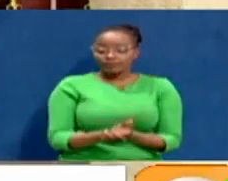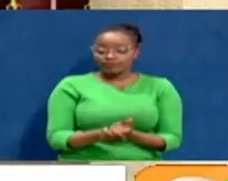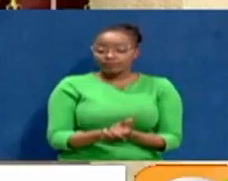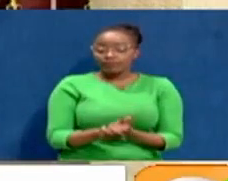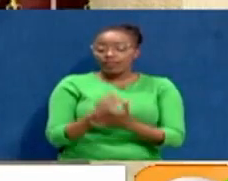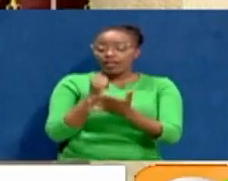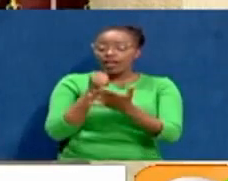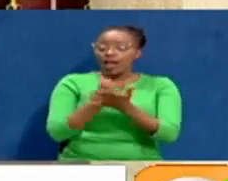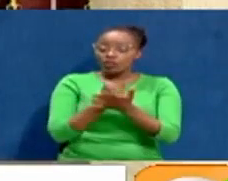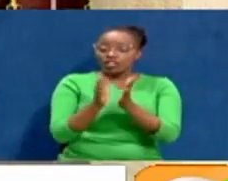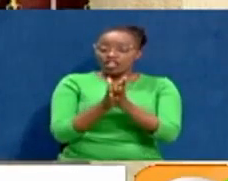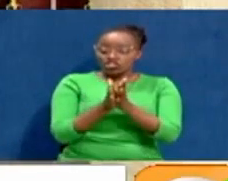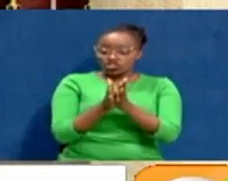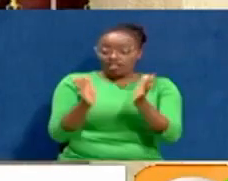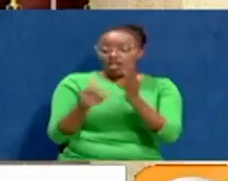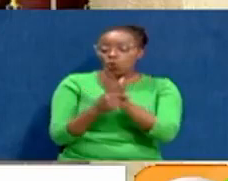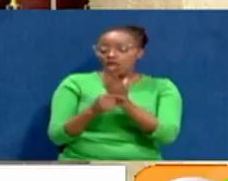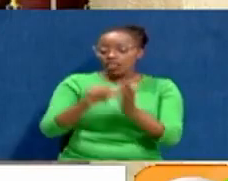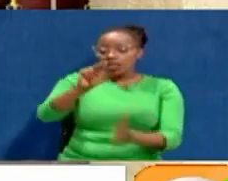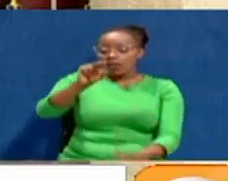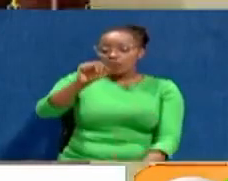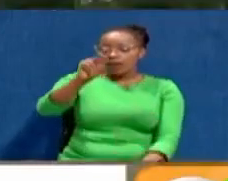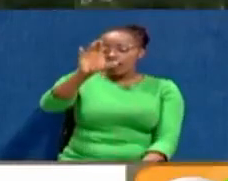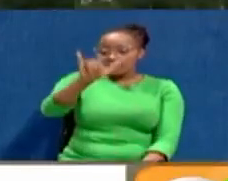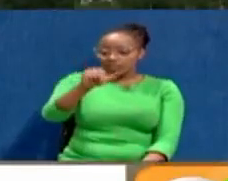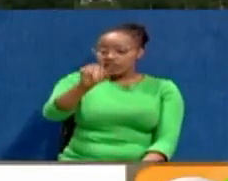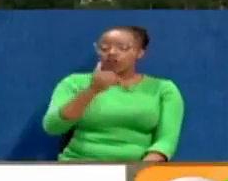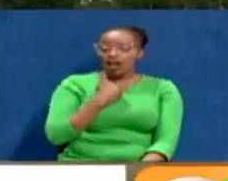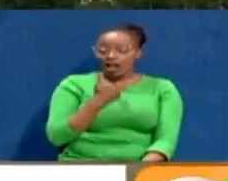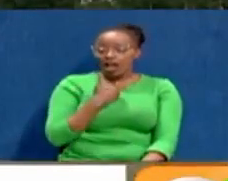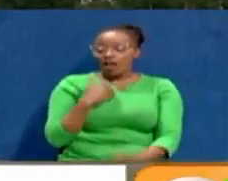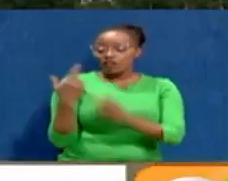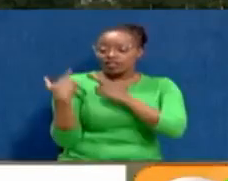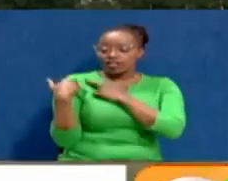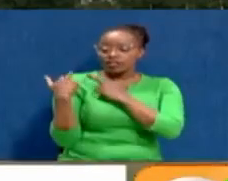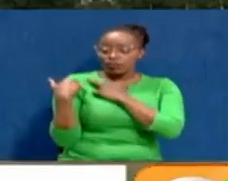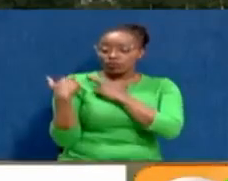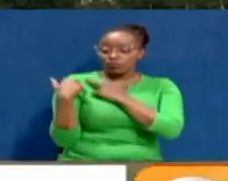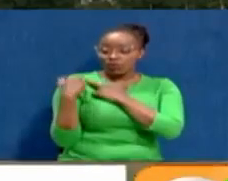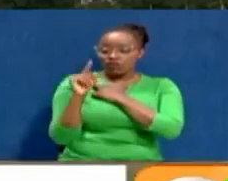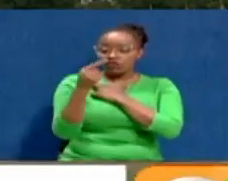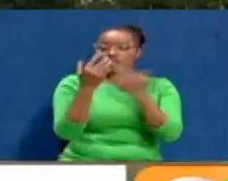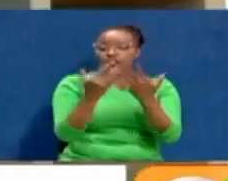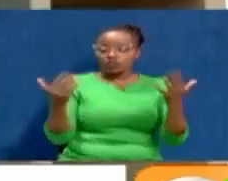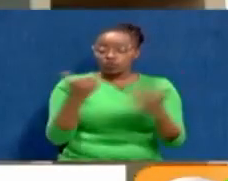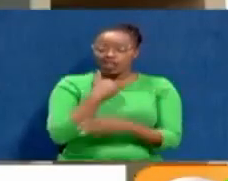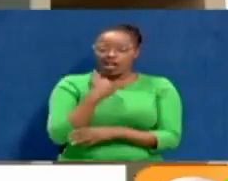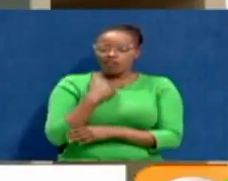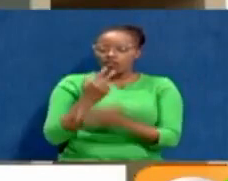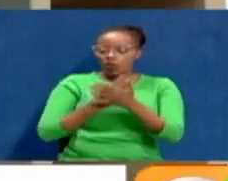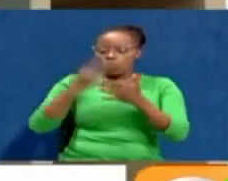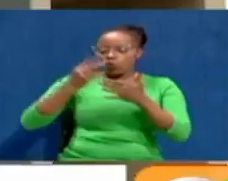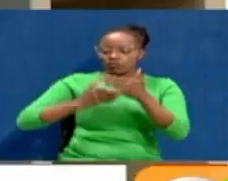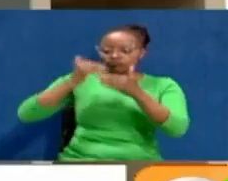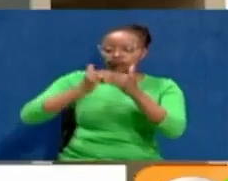Mkaguzi wa maesabu ya serekali Nancy Gadungu anajuku mula kutua tarifa ya kwanza katika kipindi chawiki